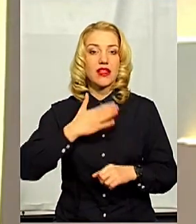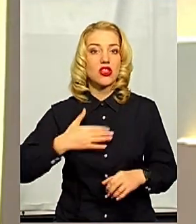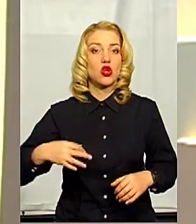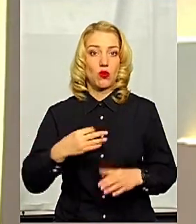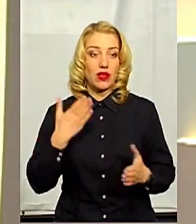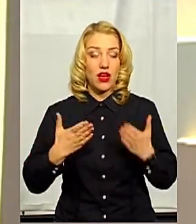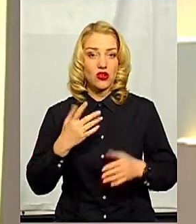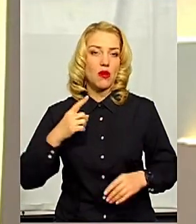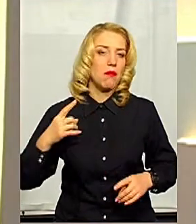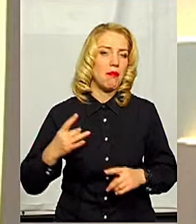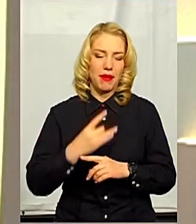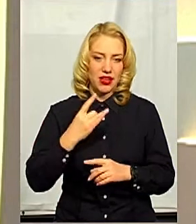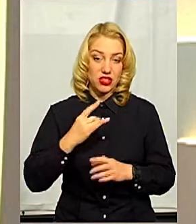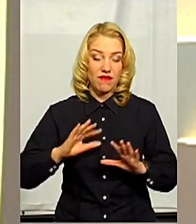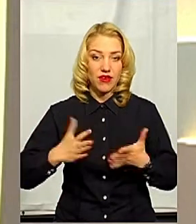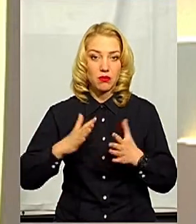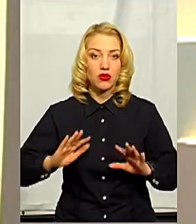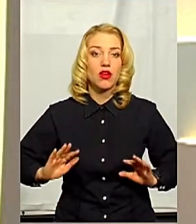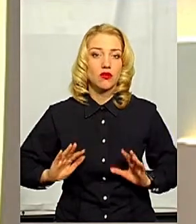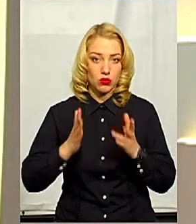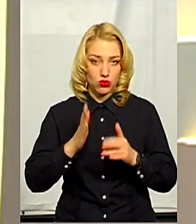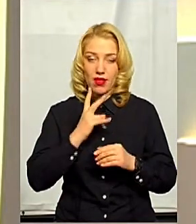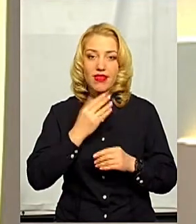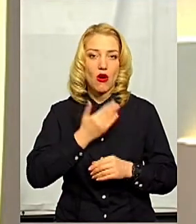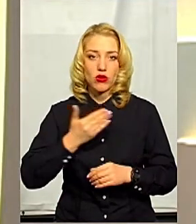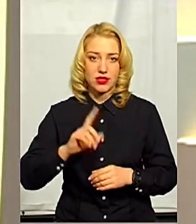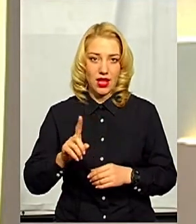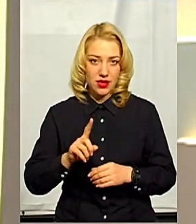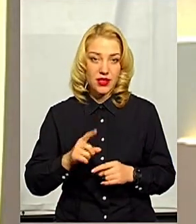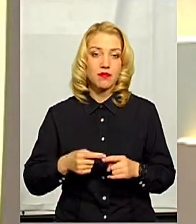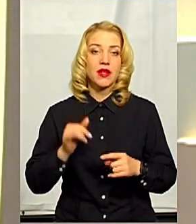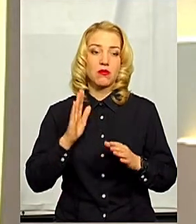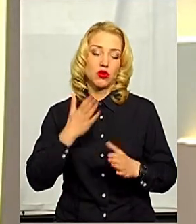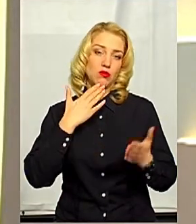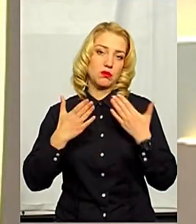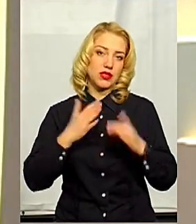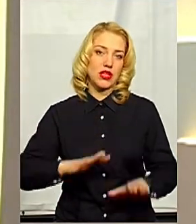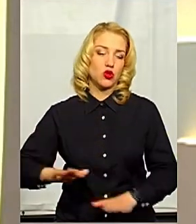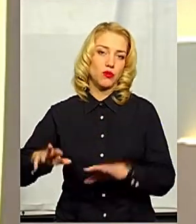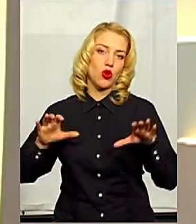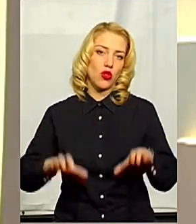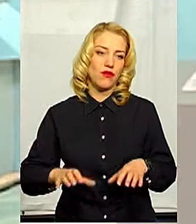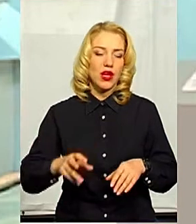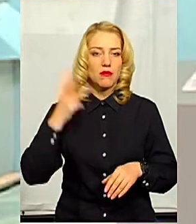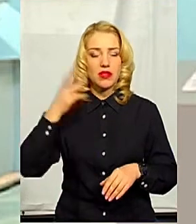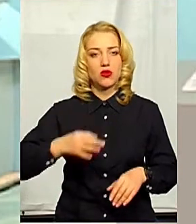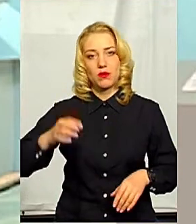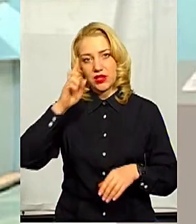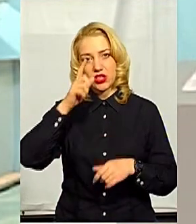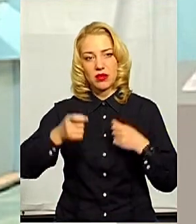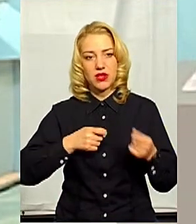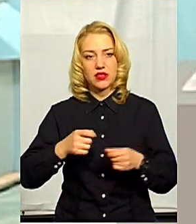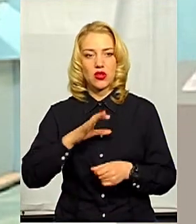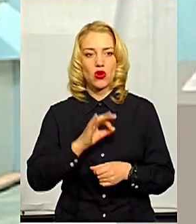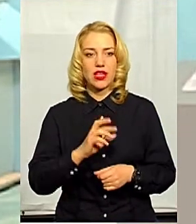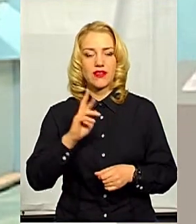випадок коронавірусу виявиться не останнім? Будемо спілкуватись із заступницею голови Хмельницької обласної державної адміністрації